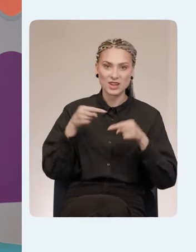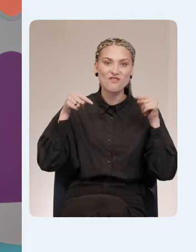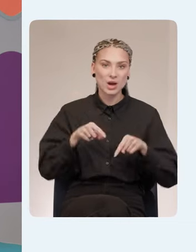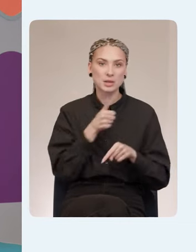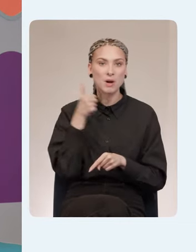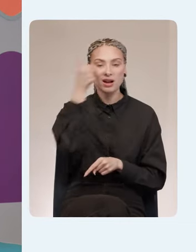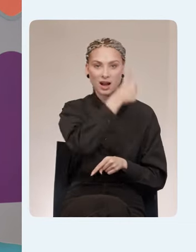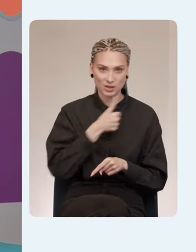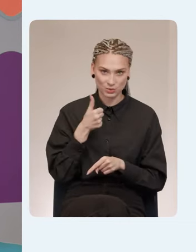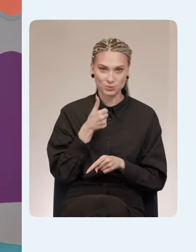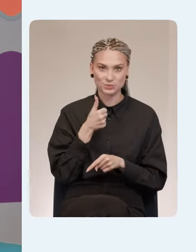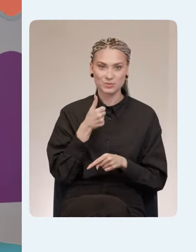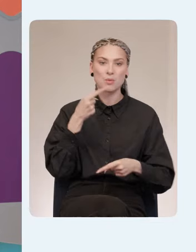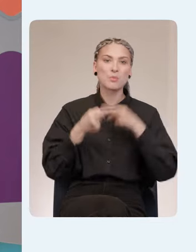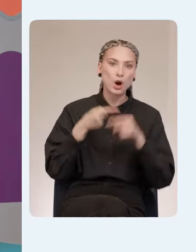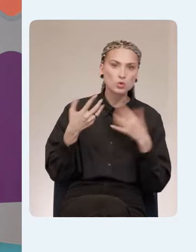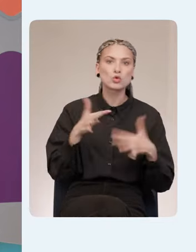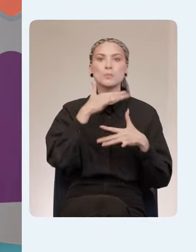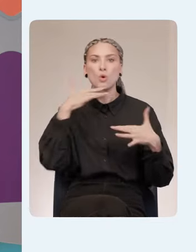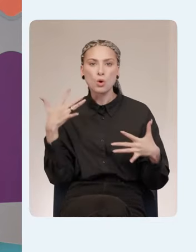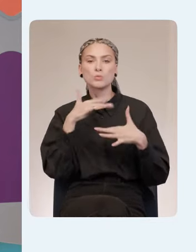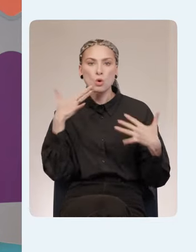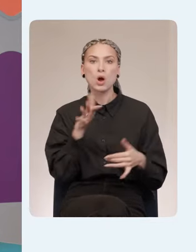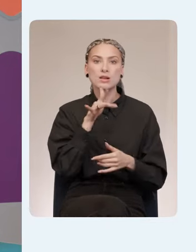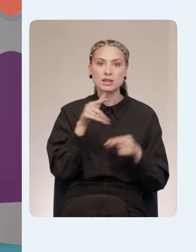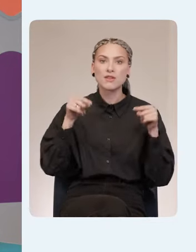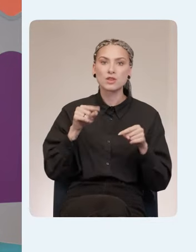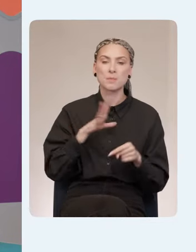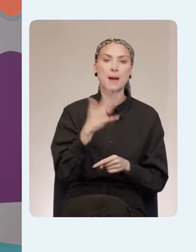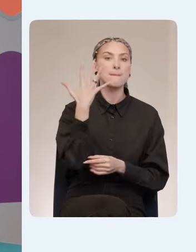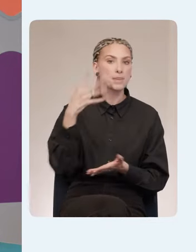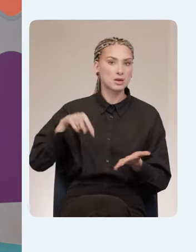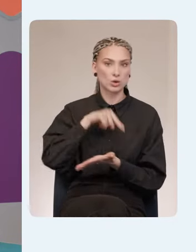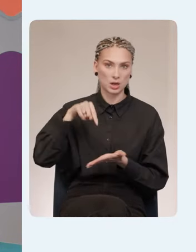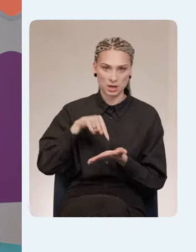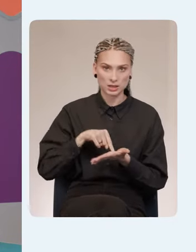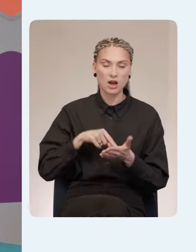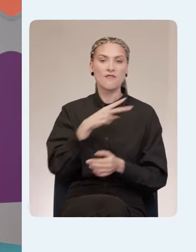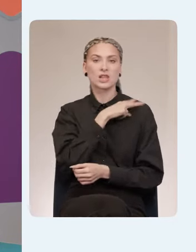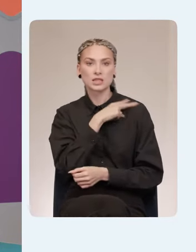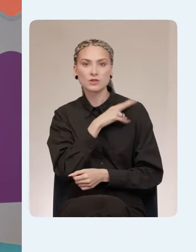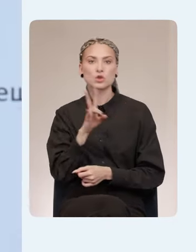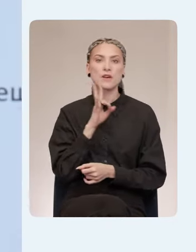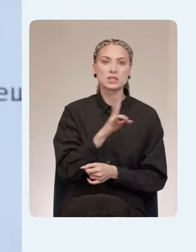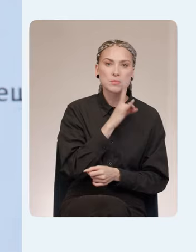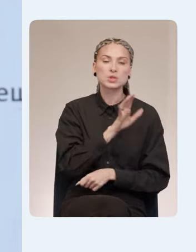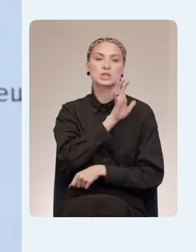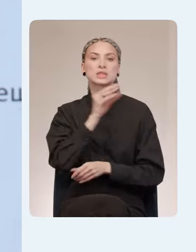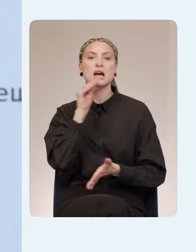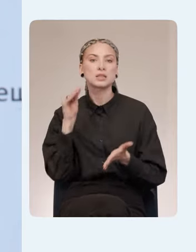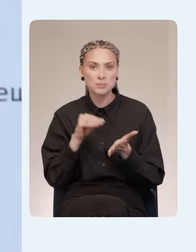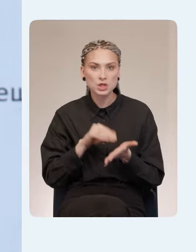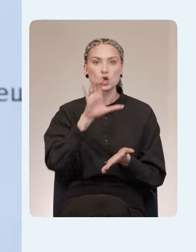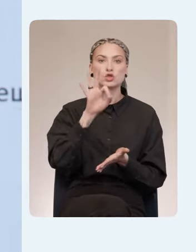этом году. Он проходит уже много-много лет, но в этом году он проходил в пяти городах. В Владивосток, Новосибирск, Санкт-Петербург,